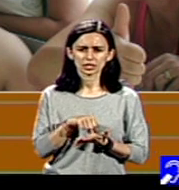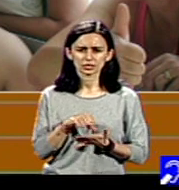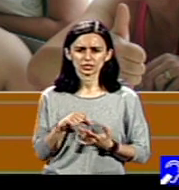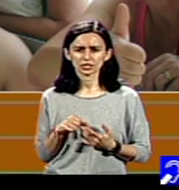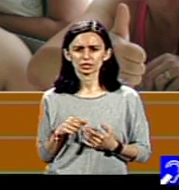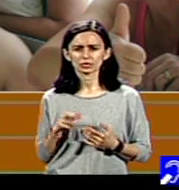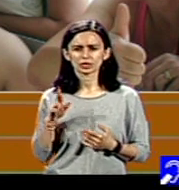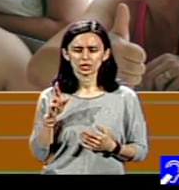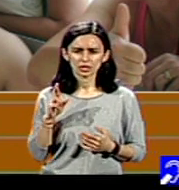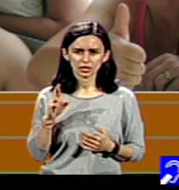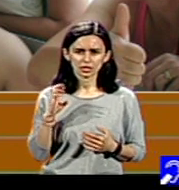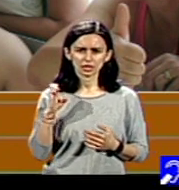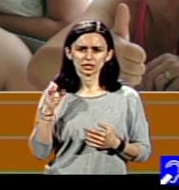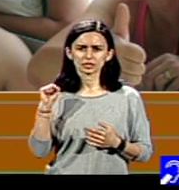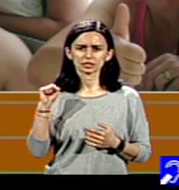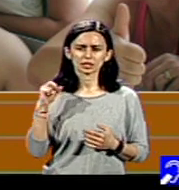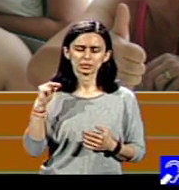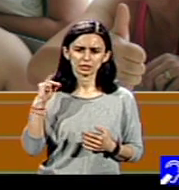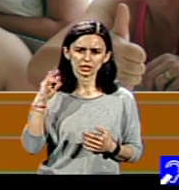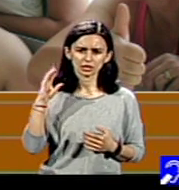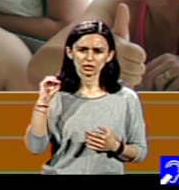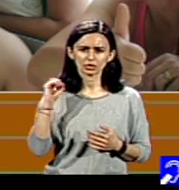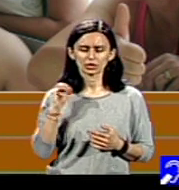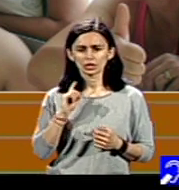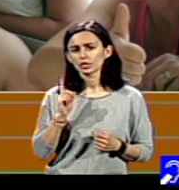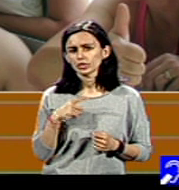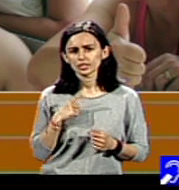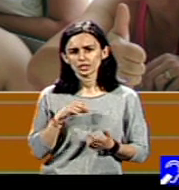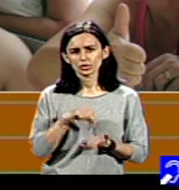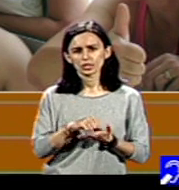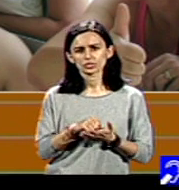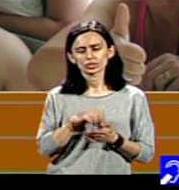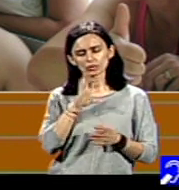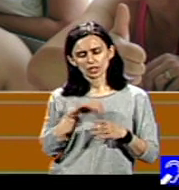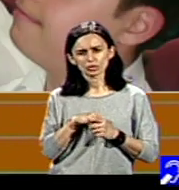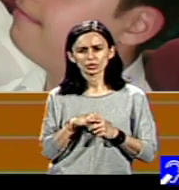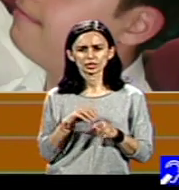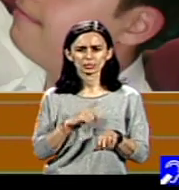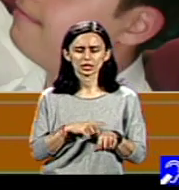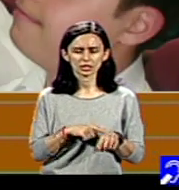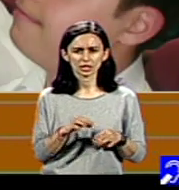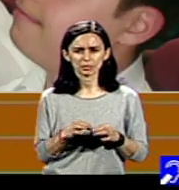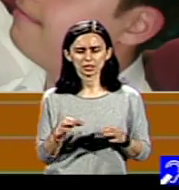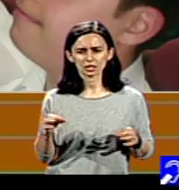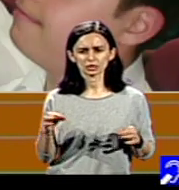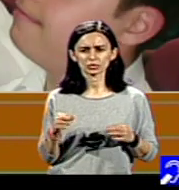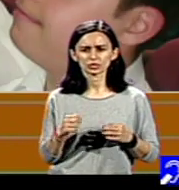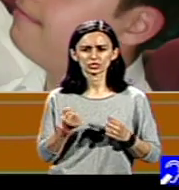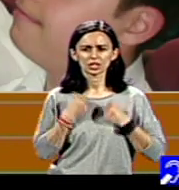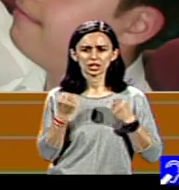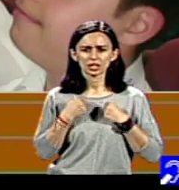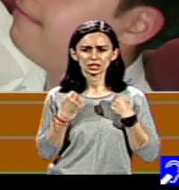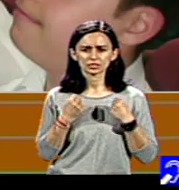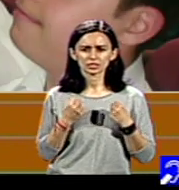paturile, pentru că nu este un centru rezidențial pe termen lung, ci activitățile de